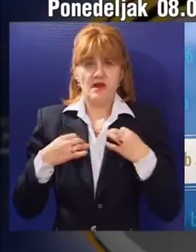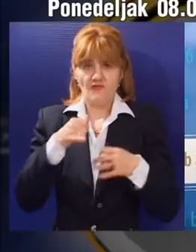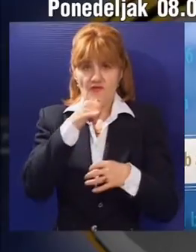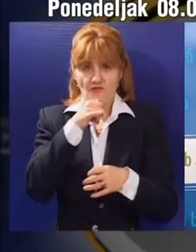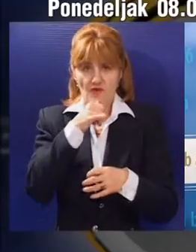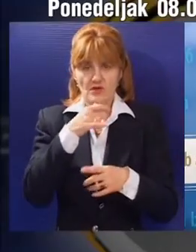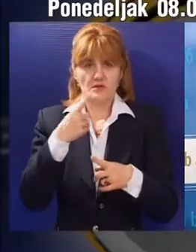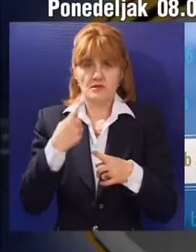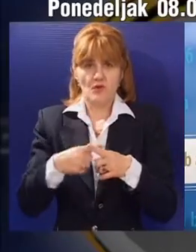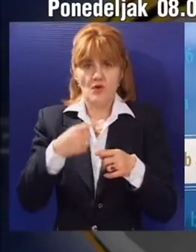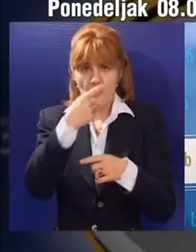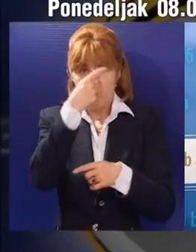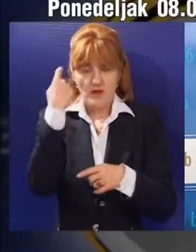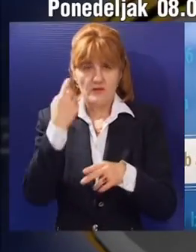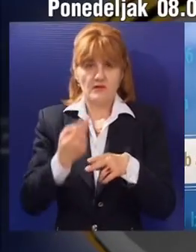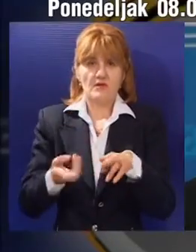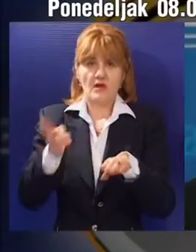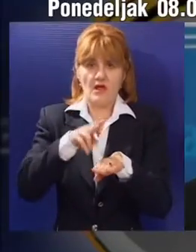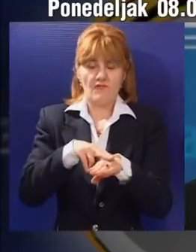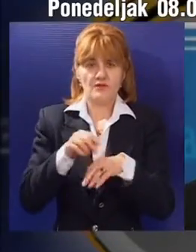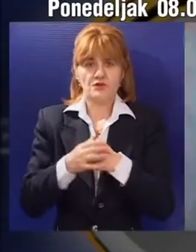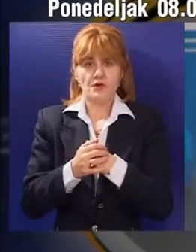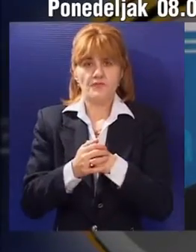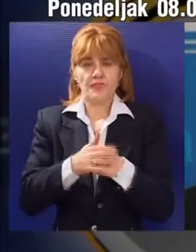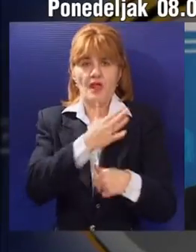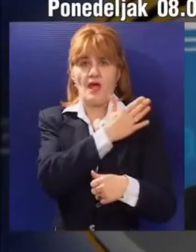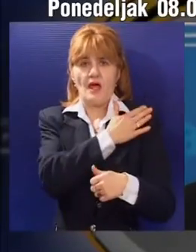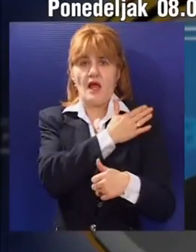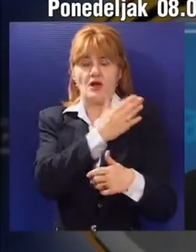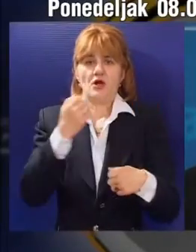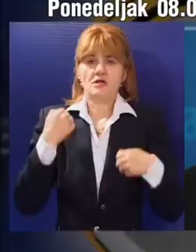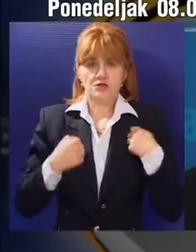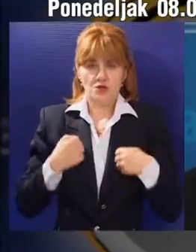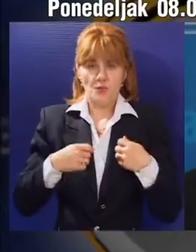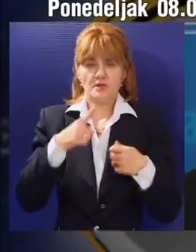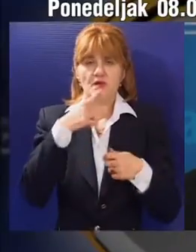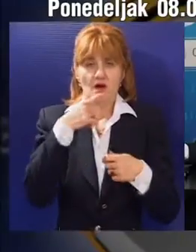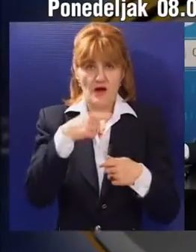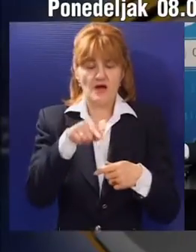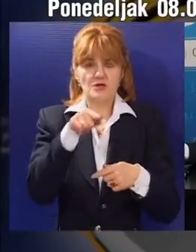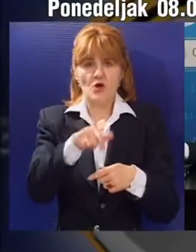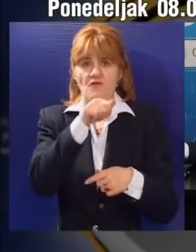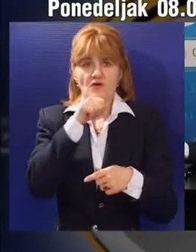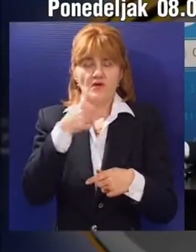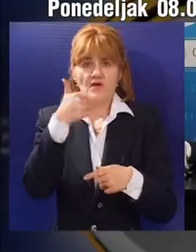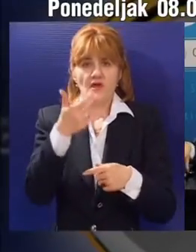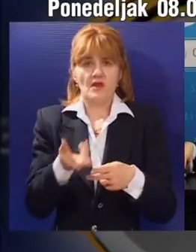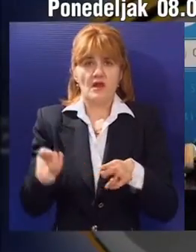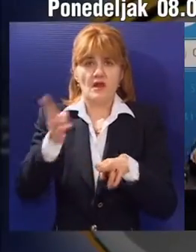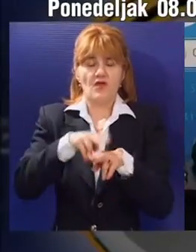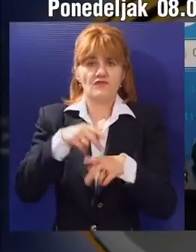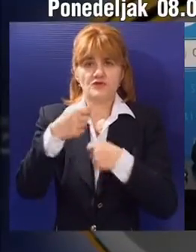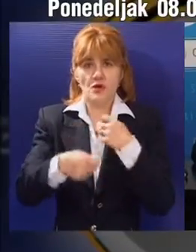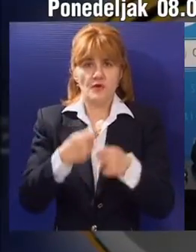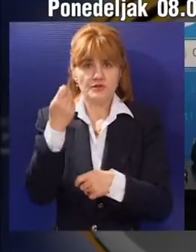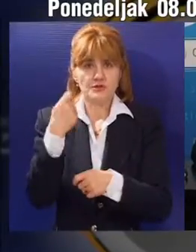pijaćom vodom, naročito u letnjoj sezoni. Gradonačenik Subotice Saša Vučinić kaže da je prečistač jedna od najvećih investicija u gradu.